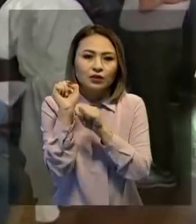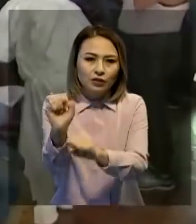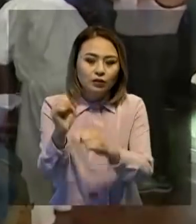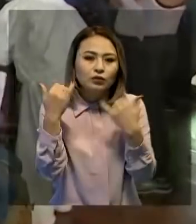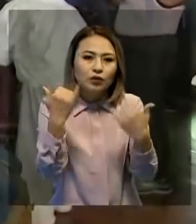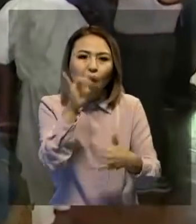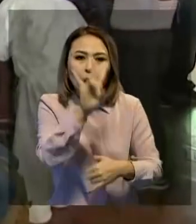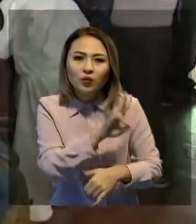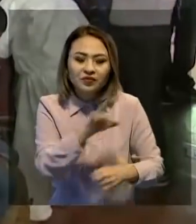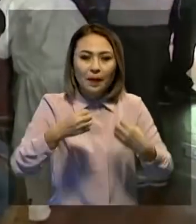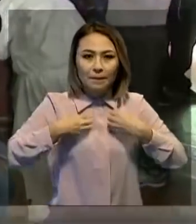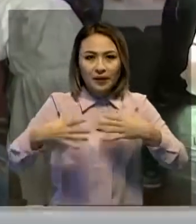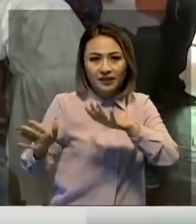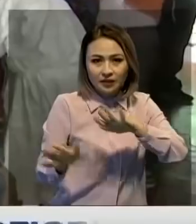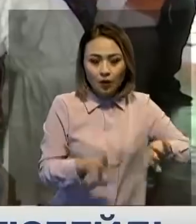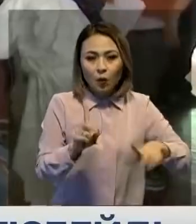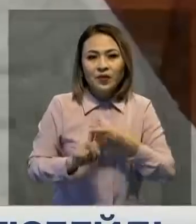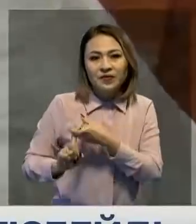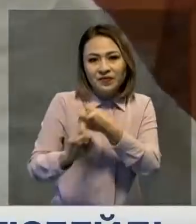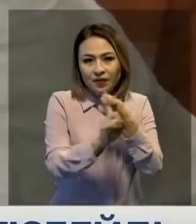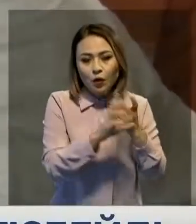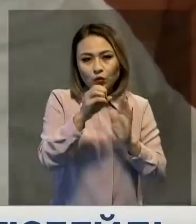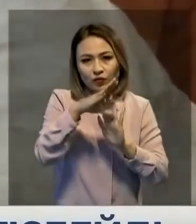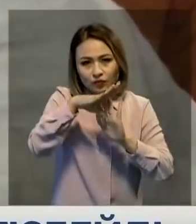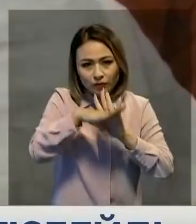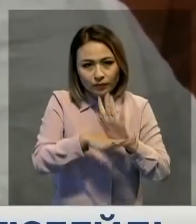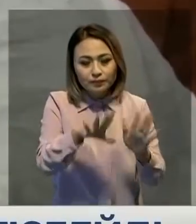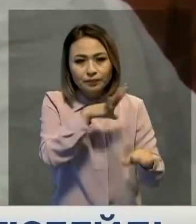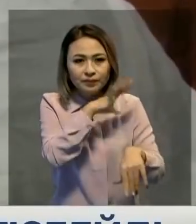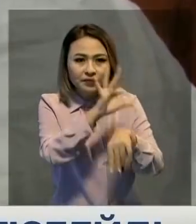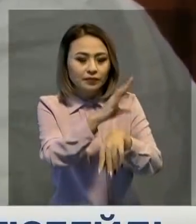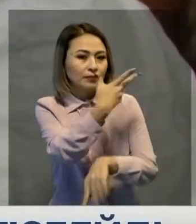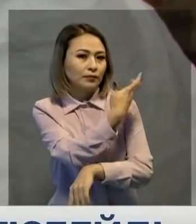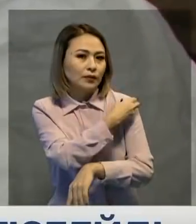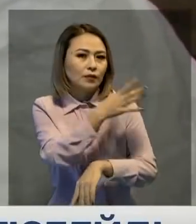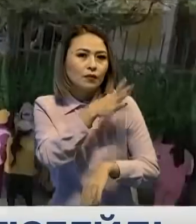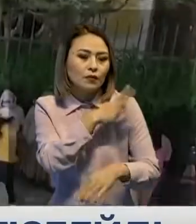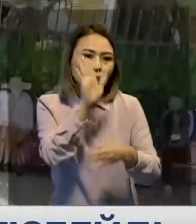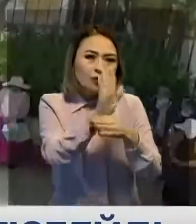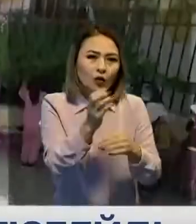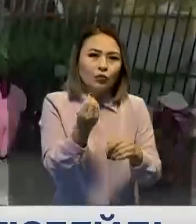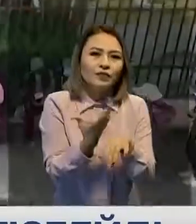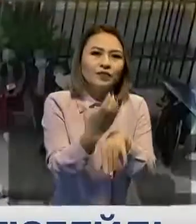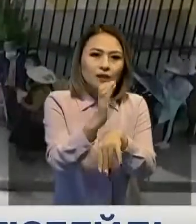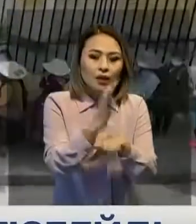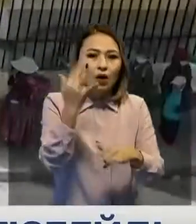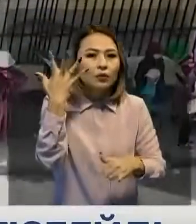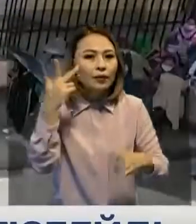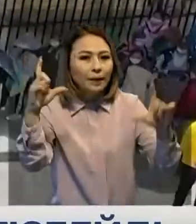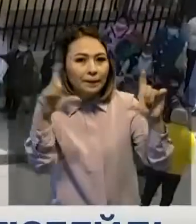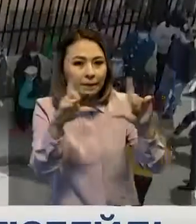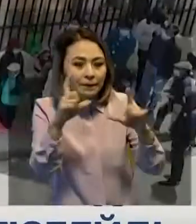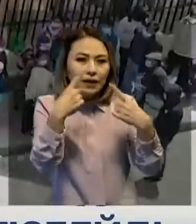Раждесуын мерекесіненген вирус шықтырғандар қатары күртарттан Боливияда вакцина салдырушыларға талаптық шөйтті. Енді дүкендермен